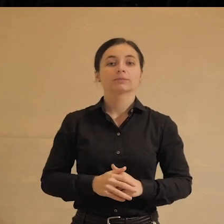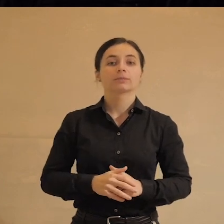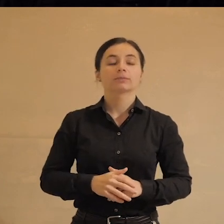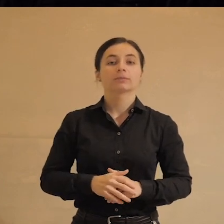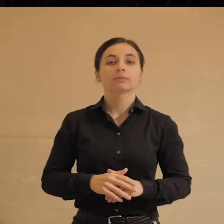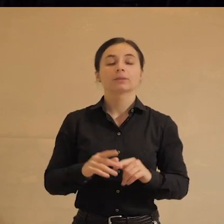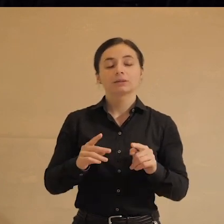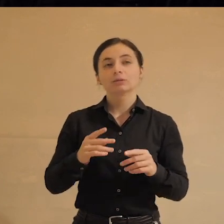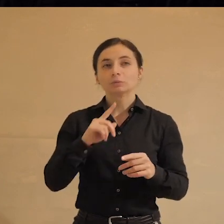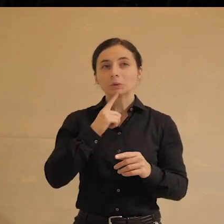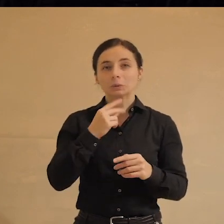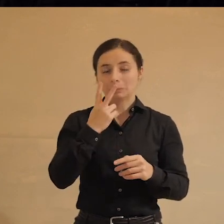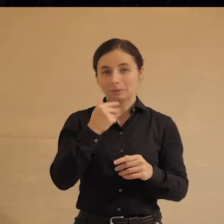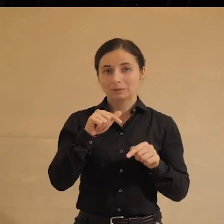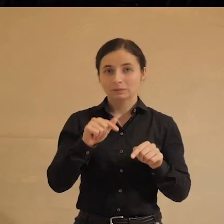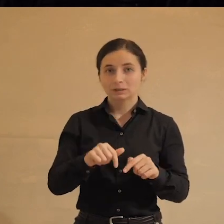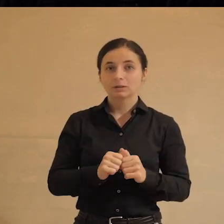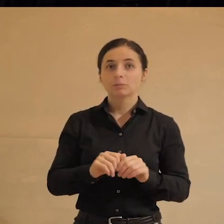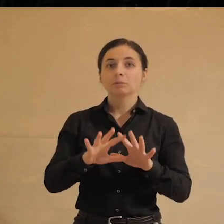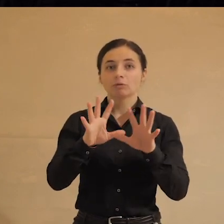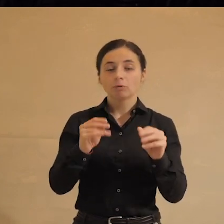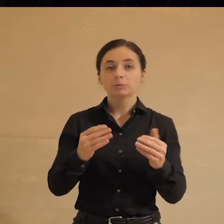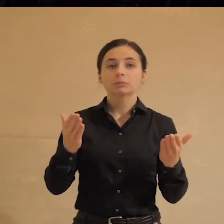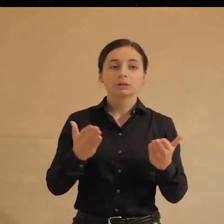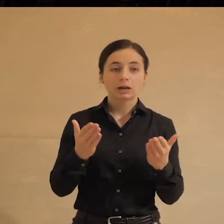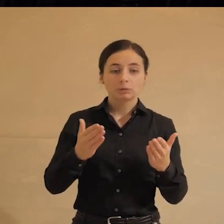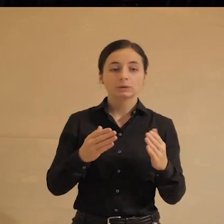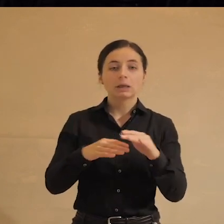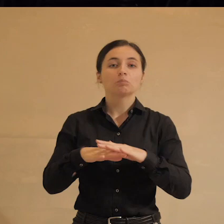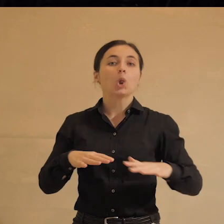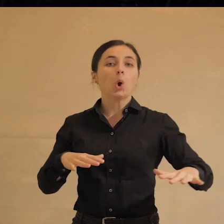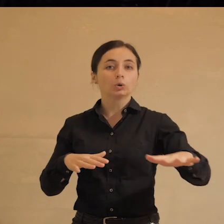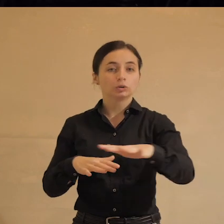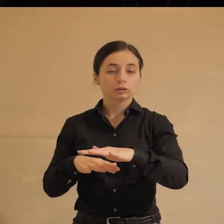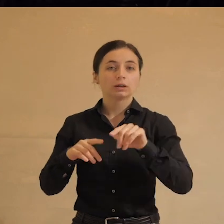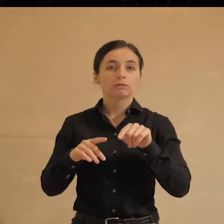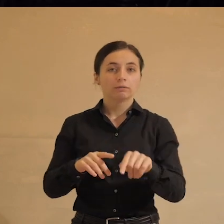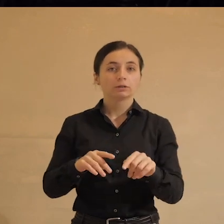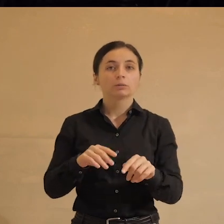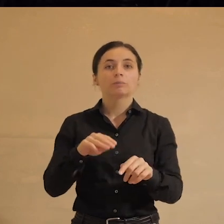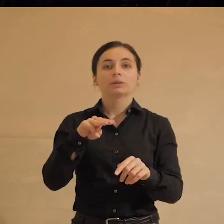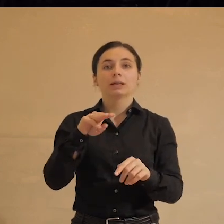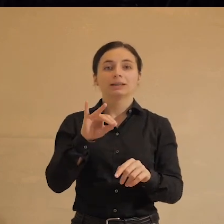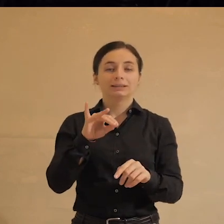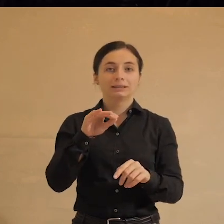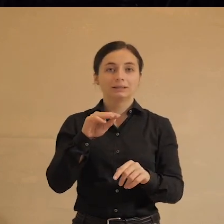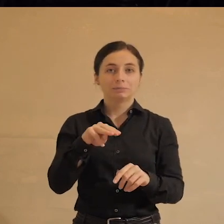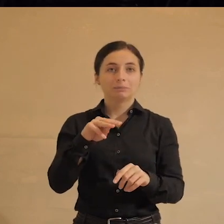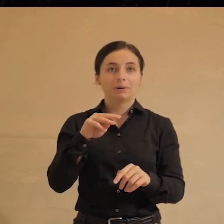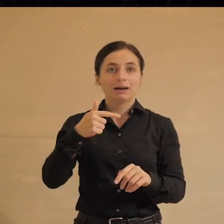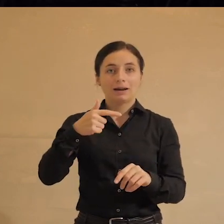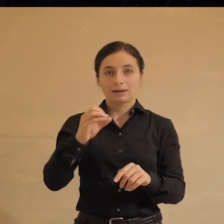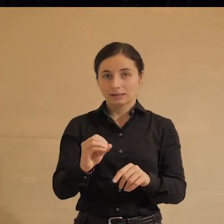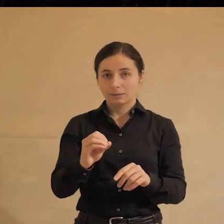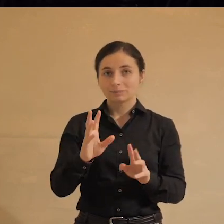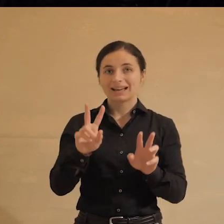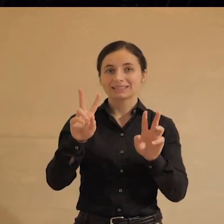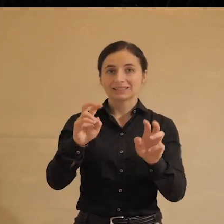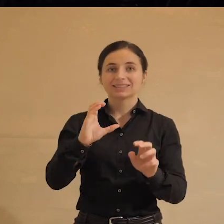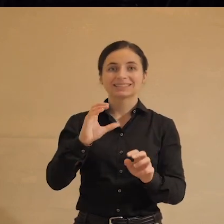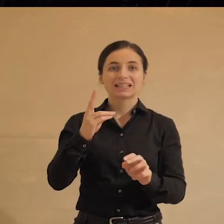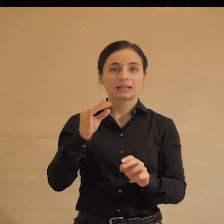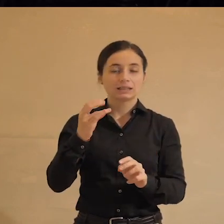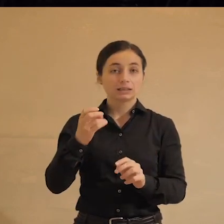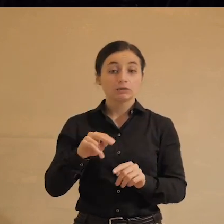к этому привыкнуть, но тем не менее. В общем, на какой-нибудь одной площади, в одном общем тинге, скажем так, как это называлось в Скандинавии,